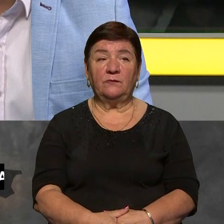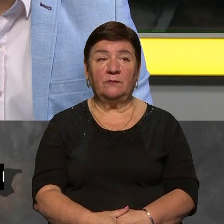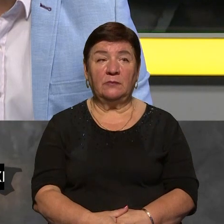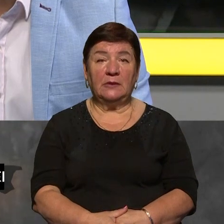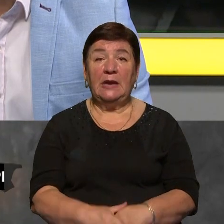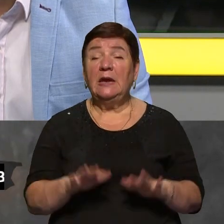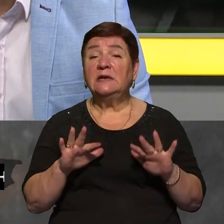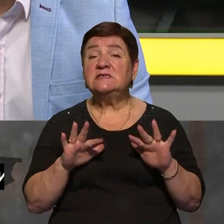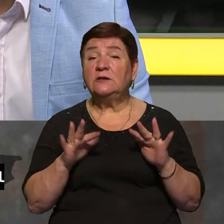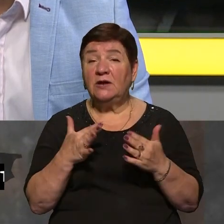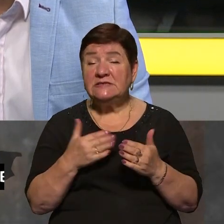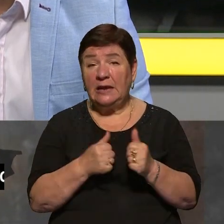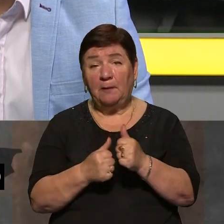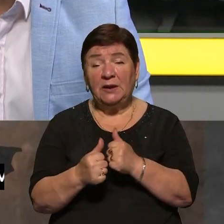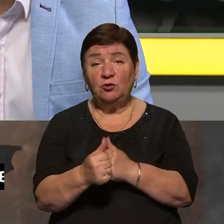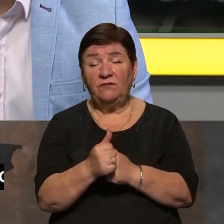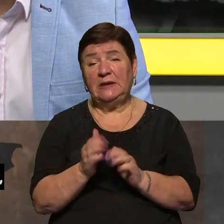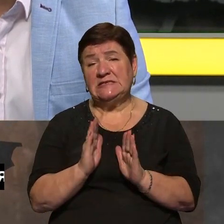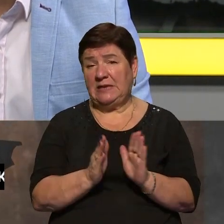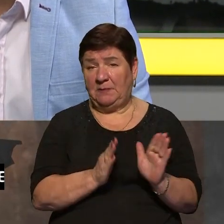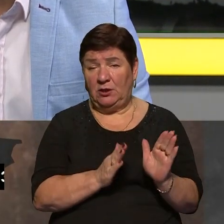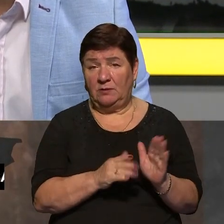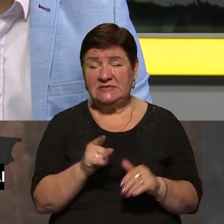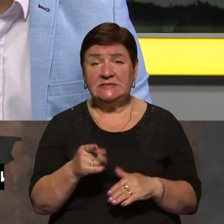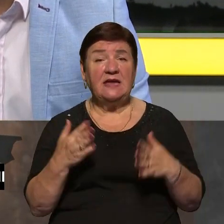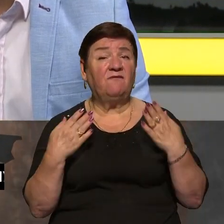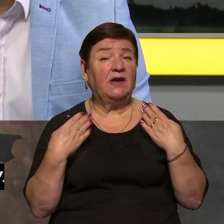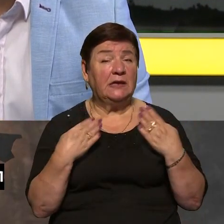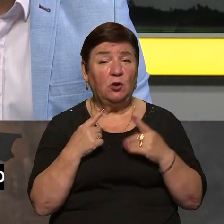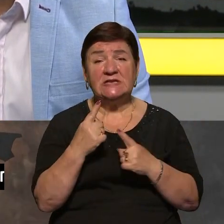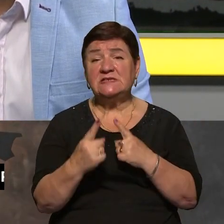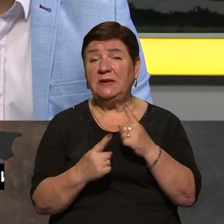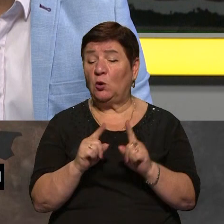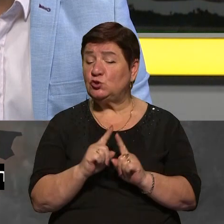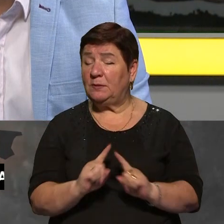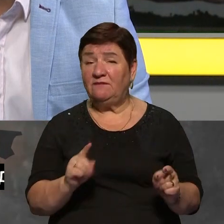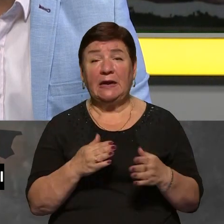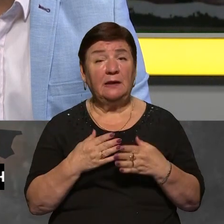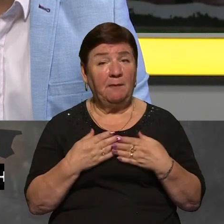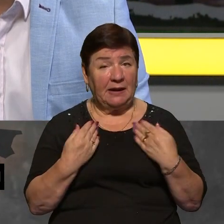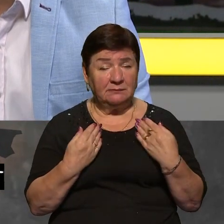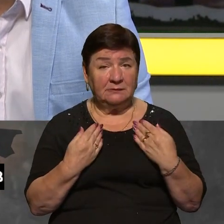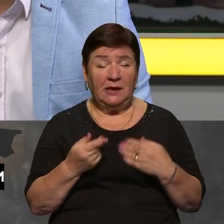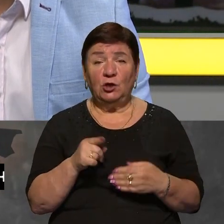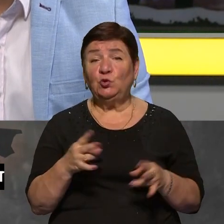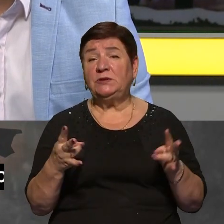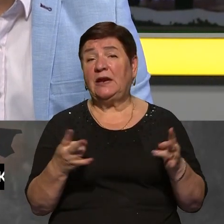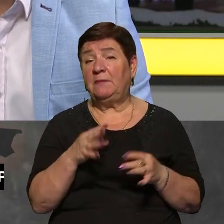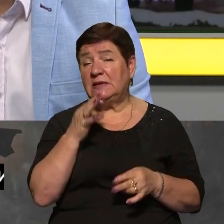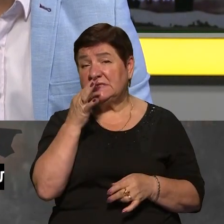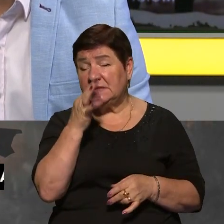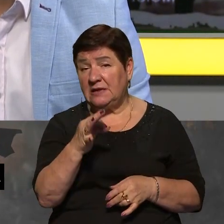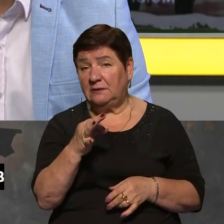Ситуація на передовій є стабільною. За ці вихідні змін особливо немає. Тут треба сказати, що